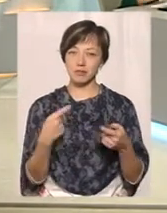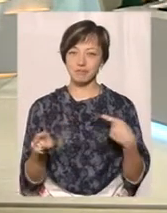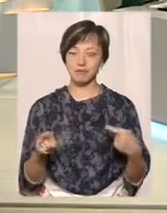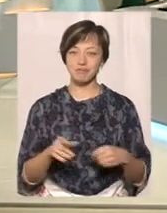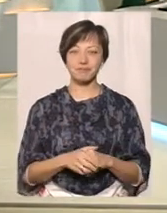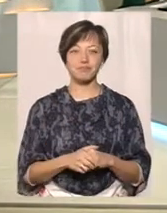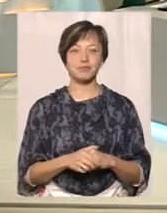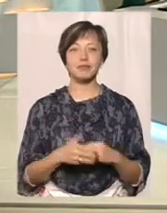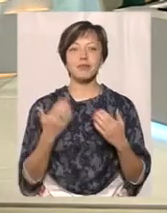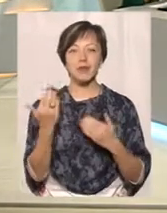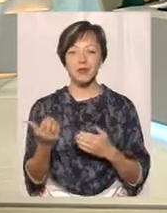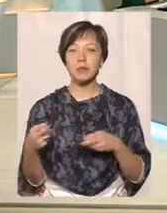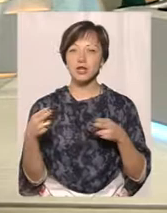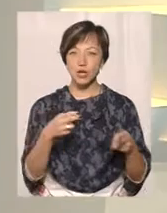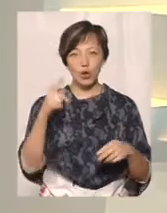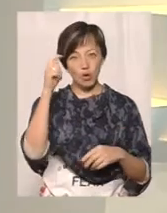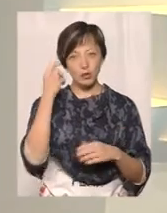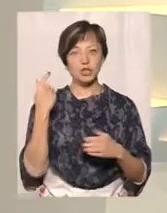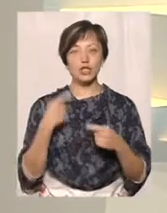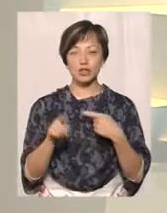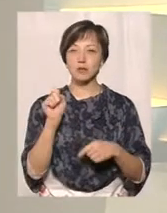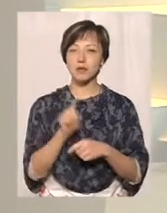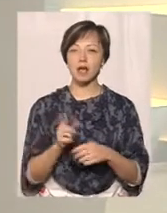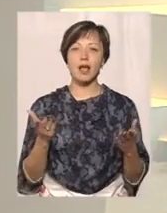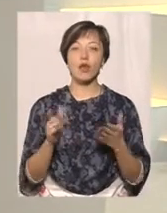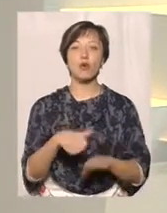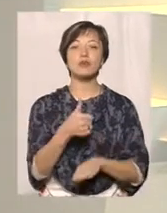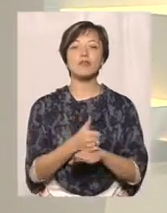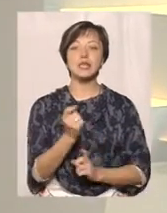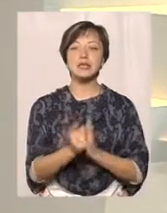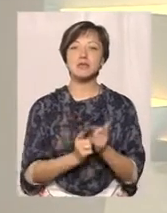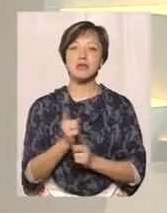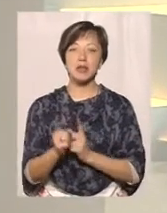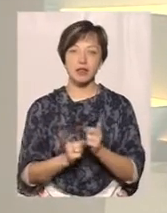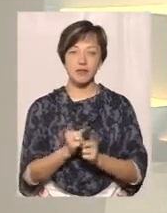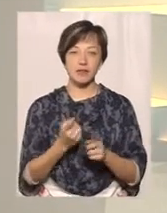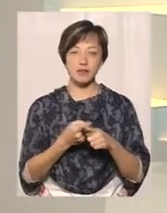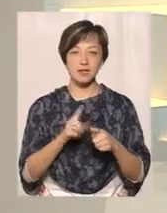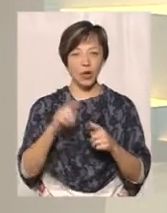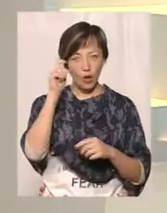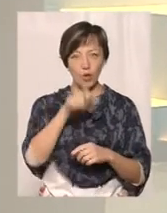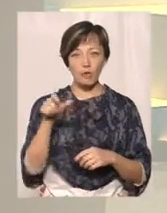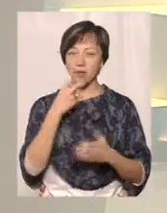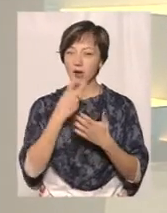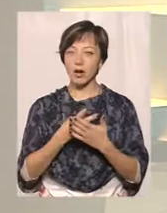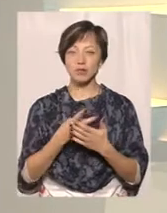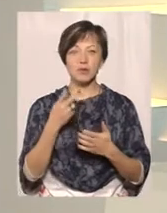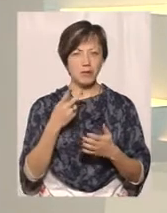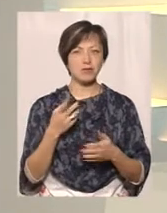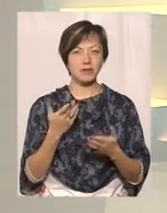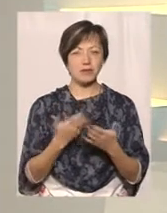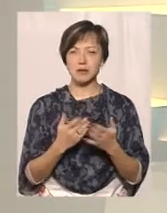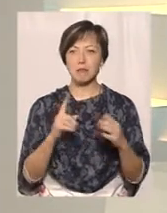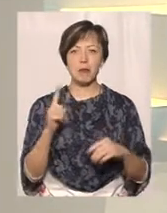Ви зараз приїжджаєте до хлопців вже з іншою місією. А які основні зміни в цих хлопцях ви відзначаєте? Бо ж ви бачили